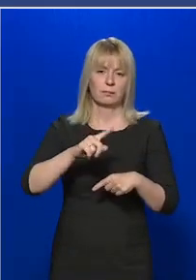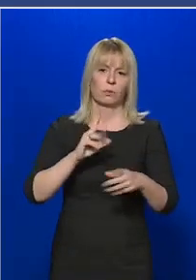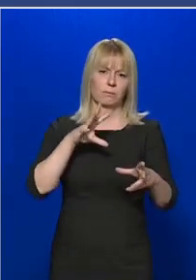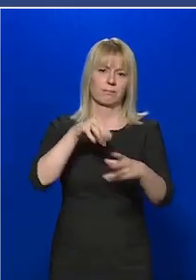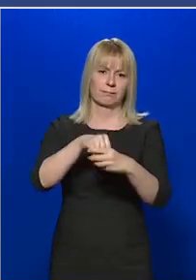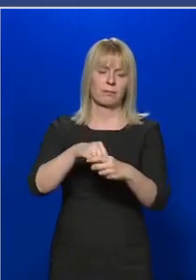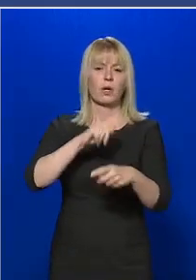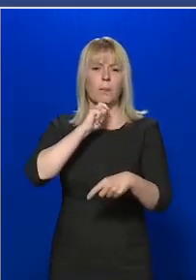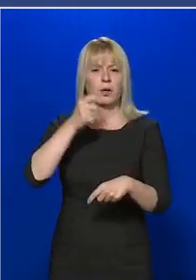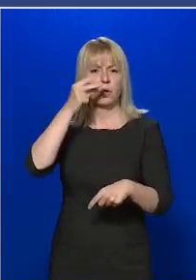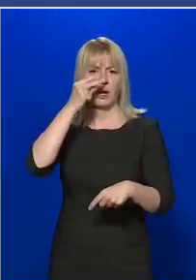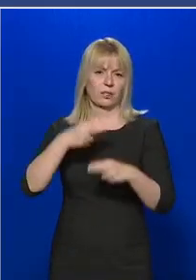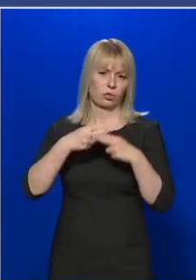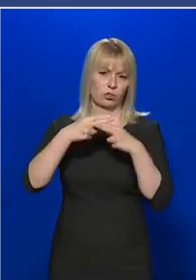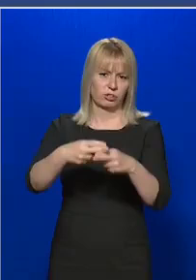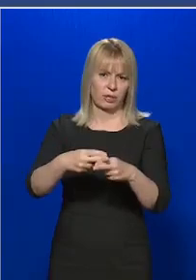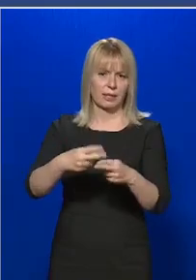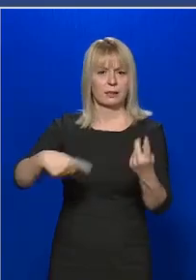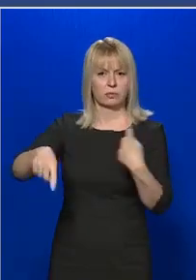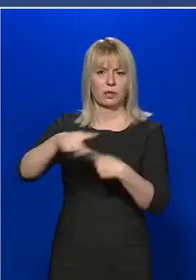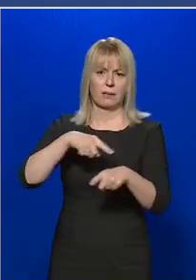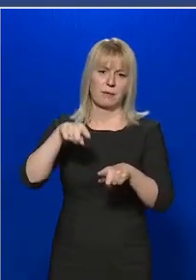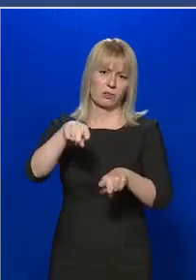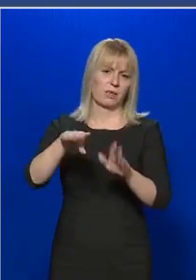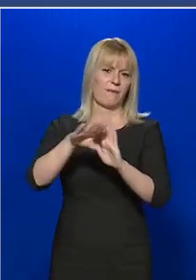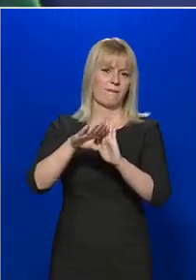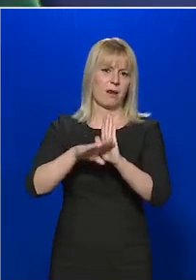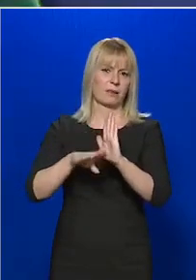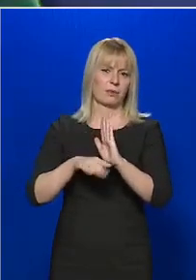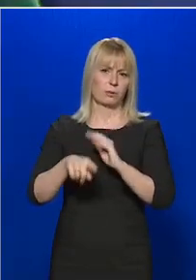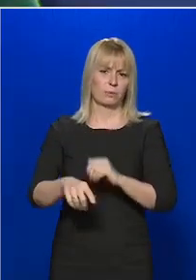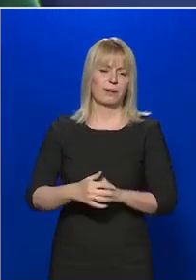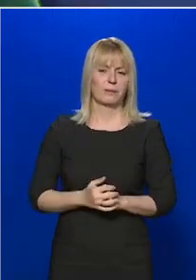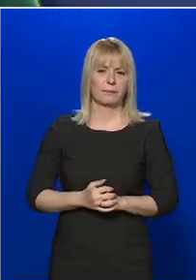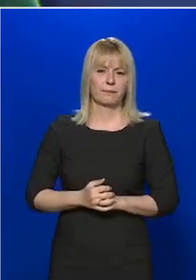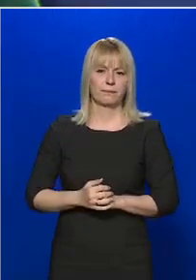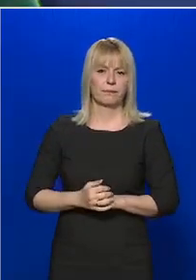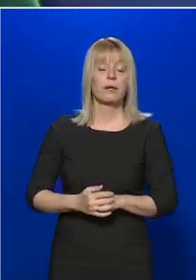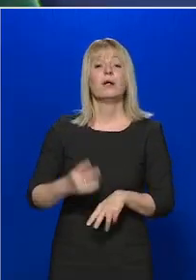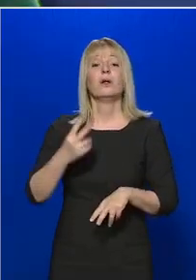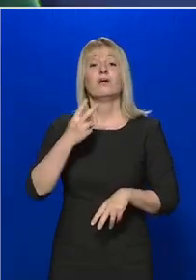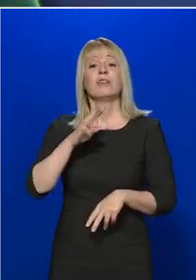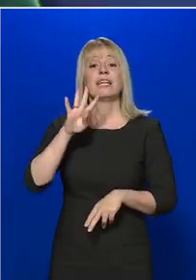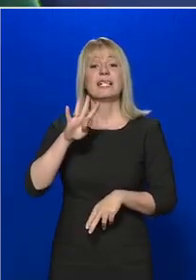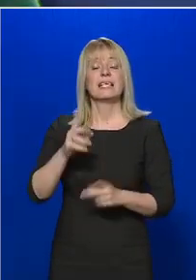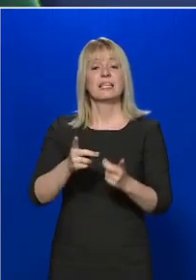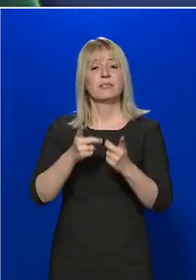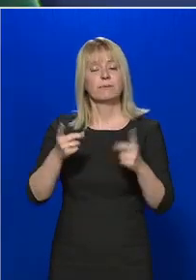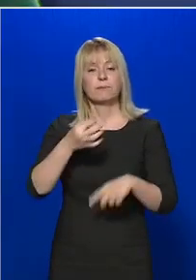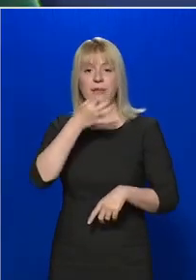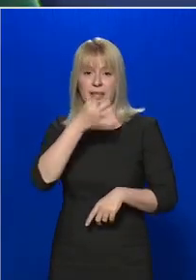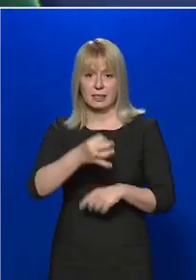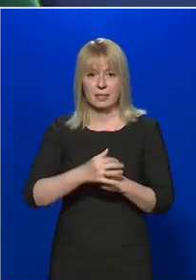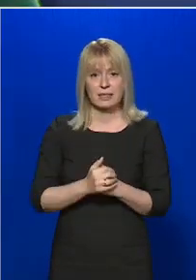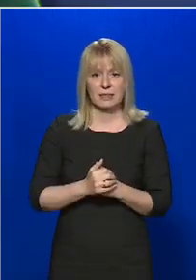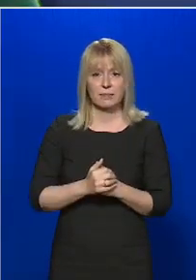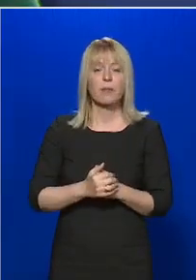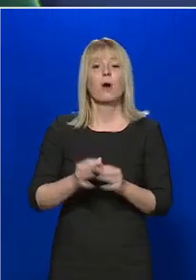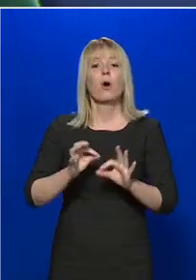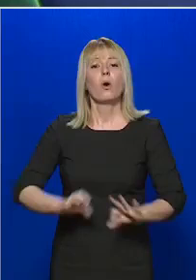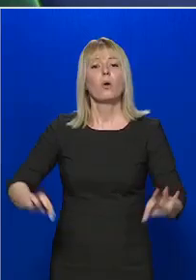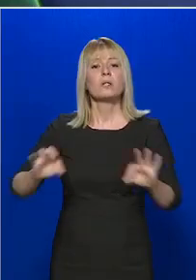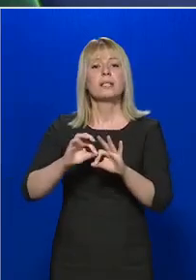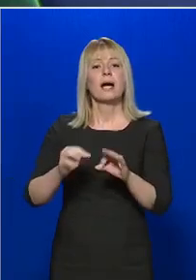hogy a magyar rendőrséget segítik ezekben a feladatokban. A V4 hírügynökség kérdezi, országos tisztifőorvos asszony